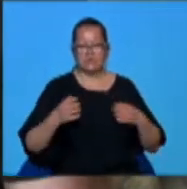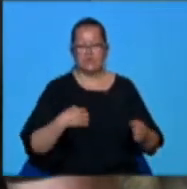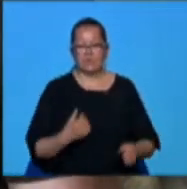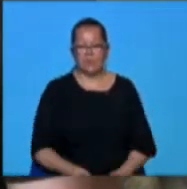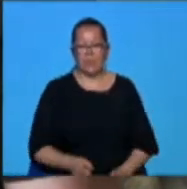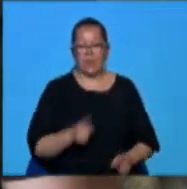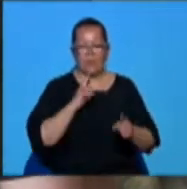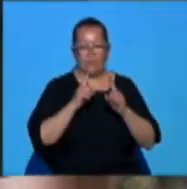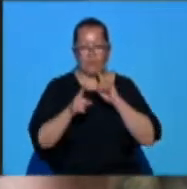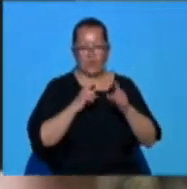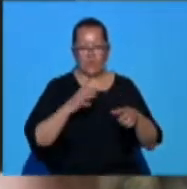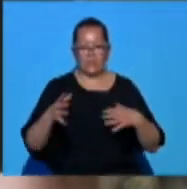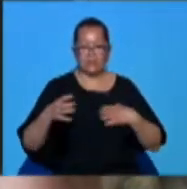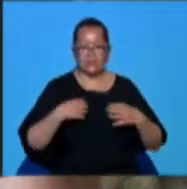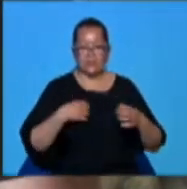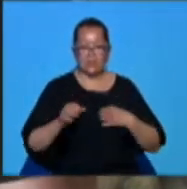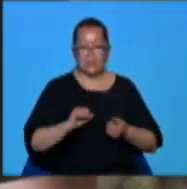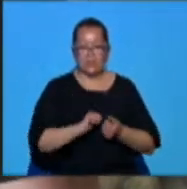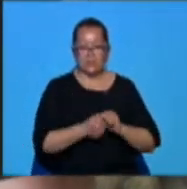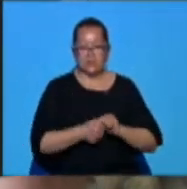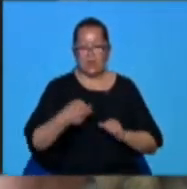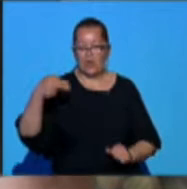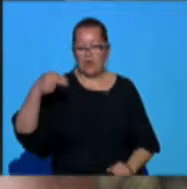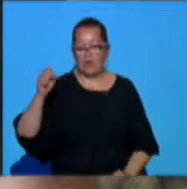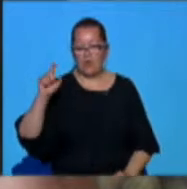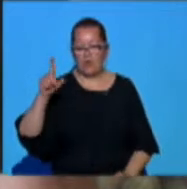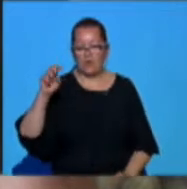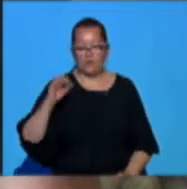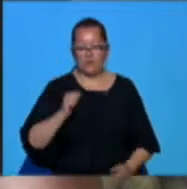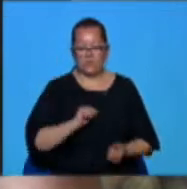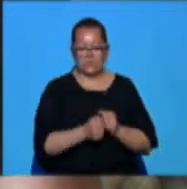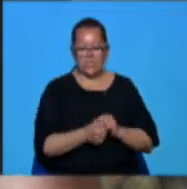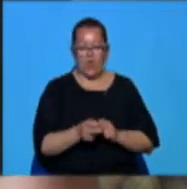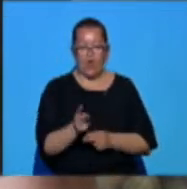vorbim de teatru sau mergem până la Hollywood, la filme,